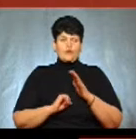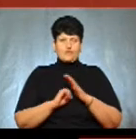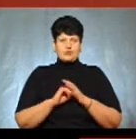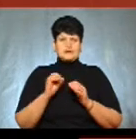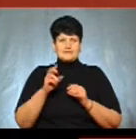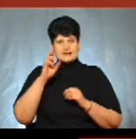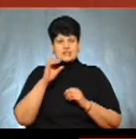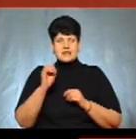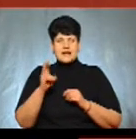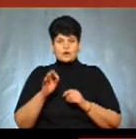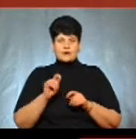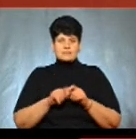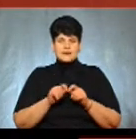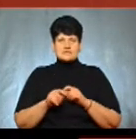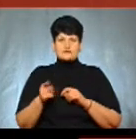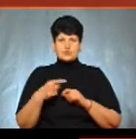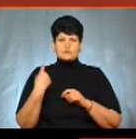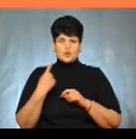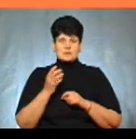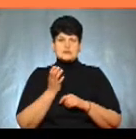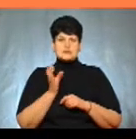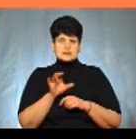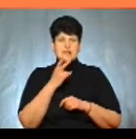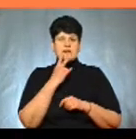Держекоінспекції в Тернопільській області. Дивимось.